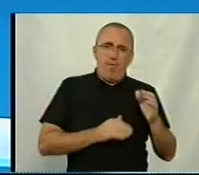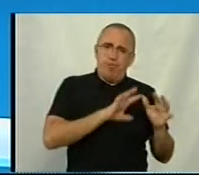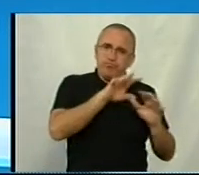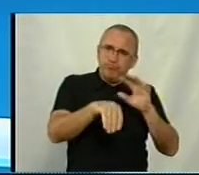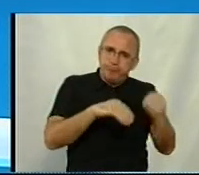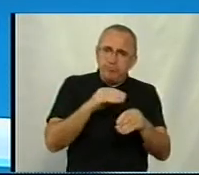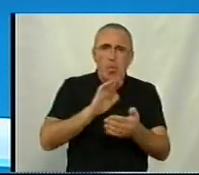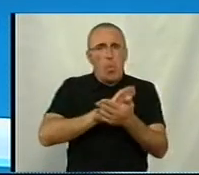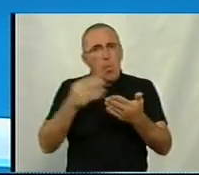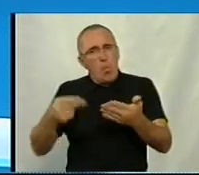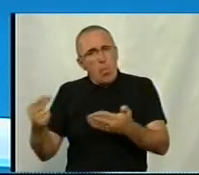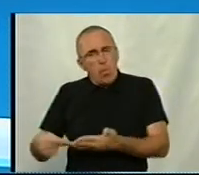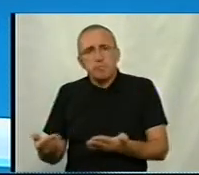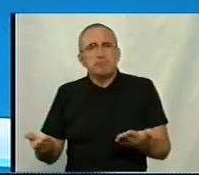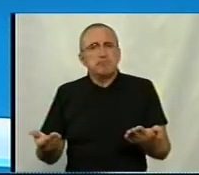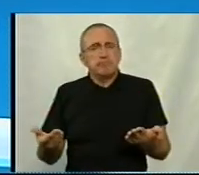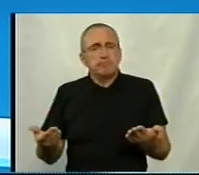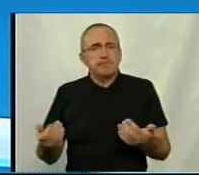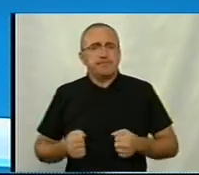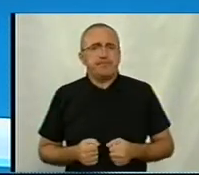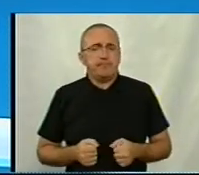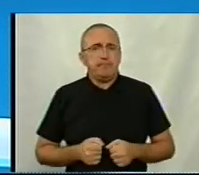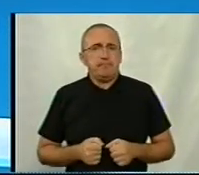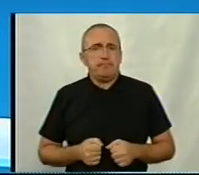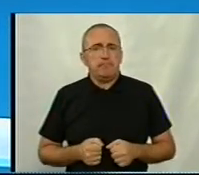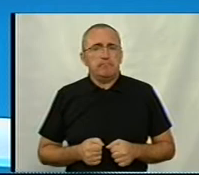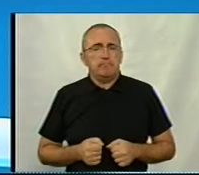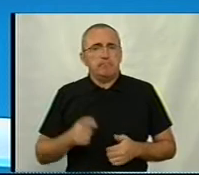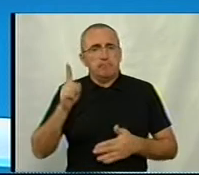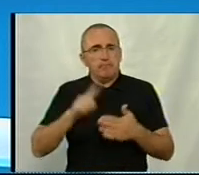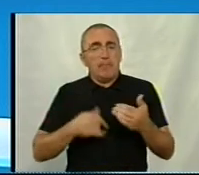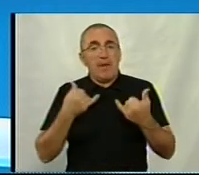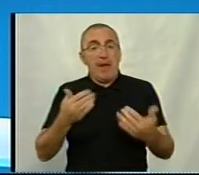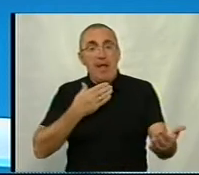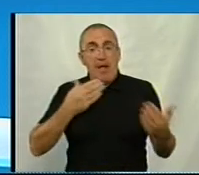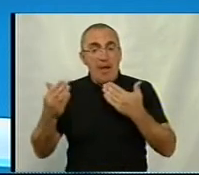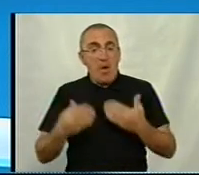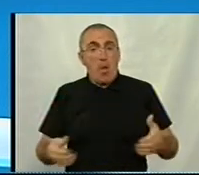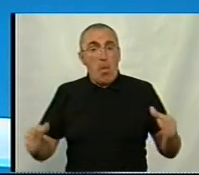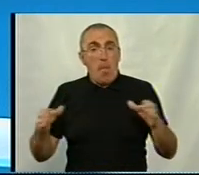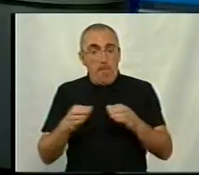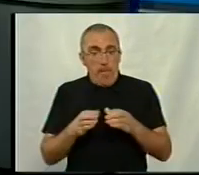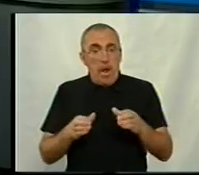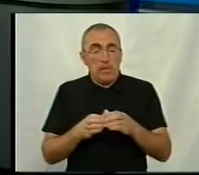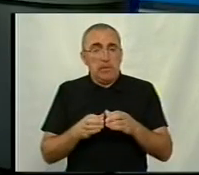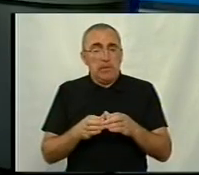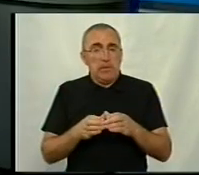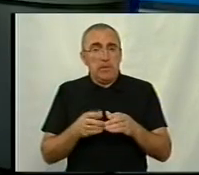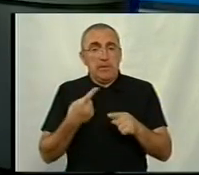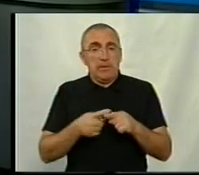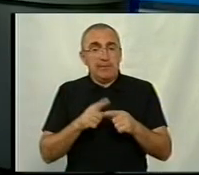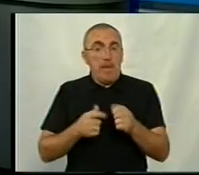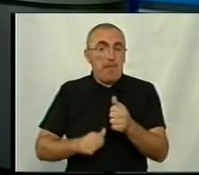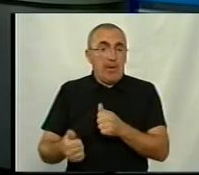угод? Ну, ви знаєте, напевне, для виставкової компанії ці